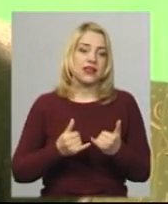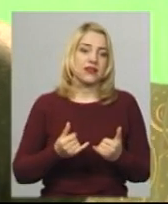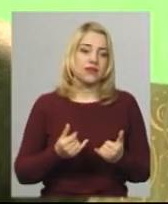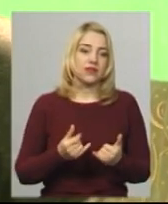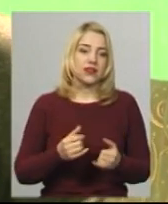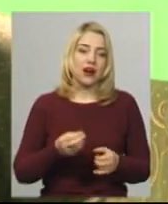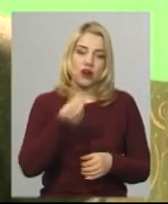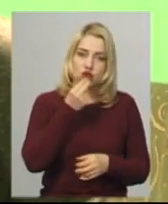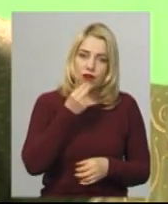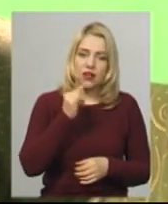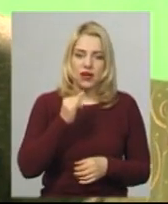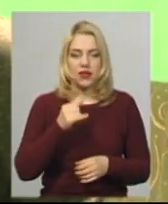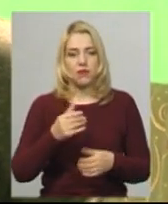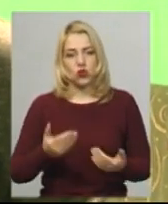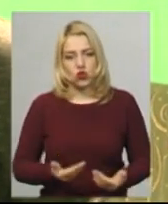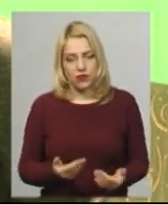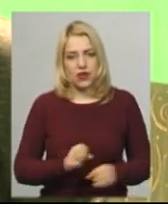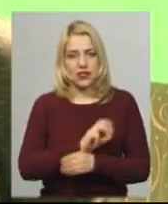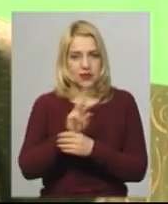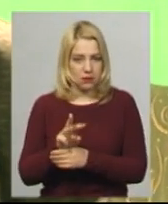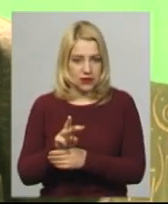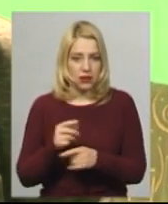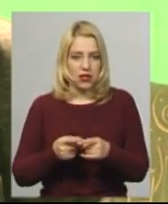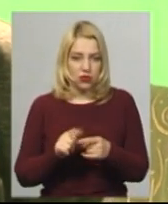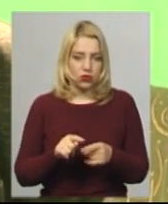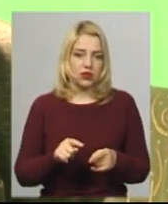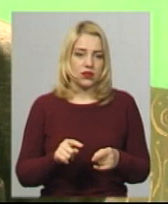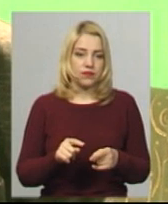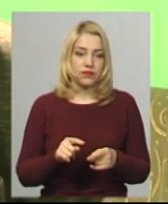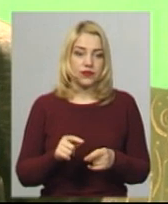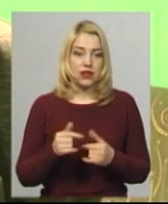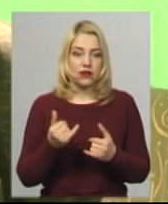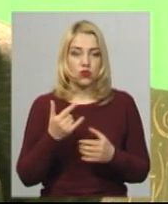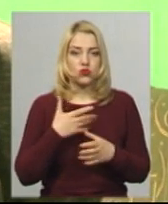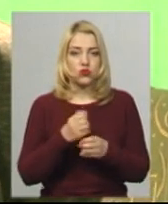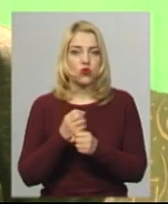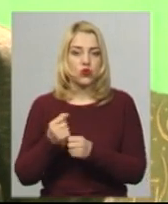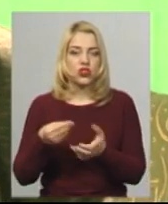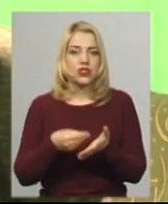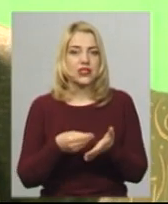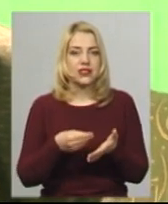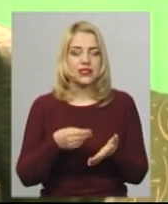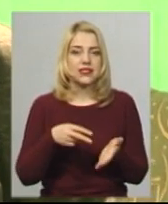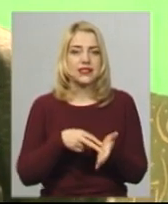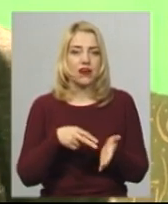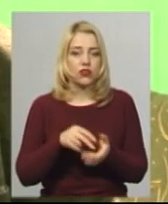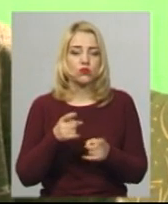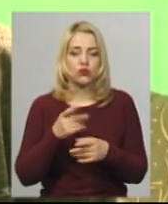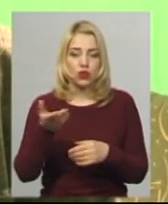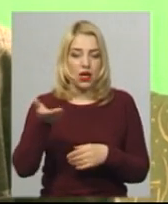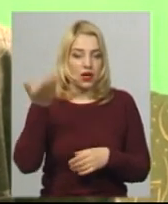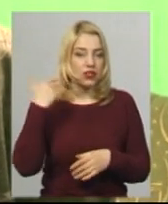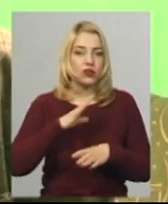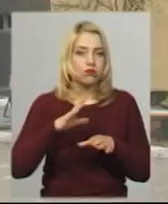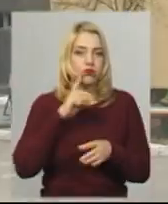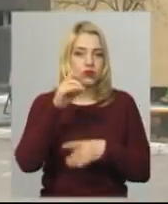харчування, і проживання. Просто медичні персонали у трошки скорочений штат в зв'язку з тим, що не було такої необхідності цілодобового спостереження